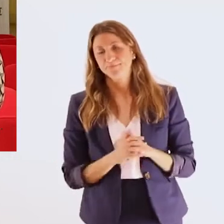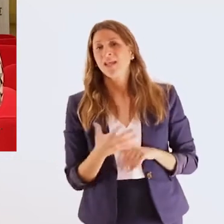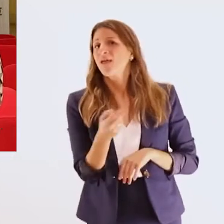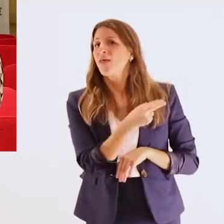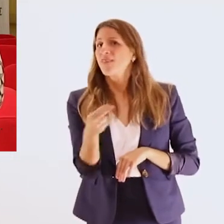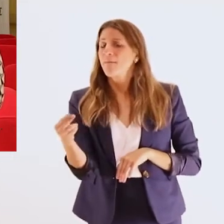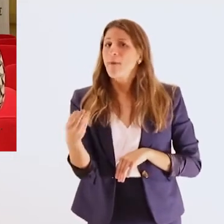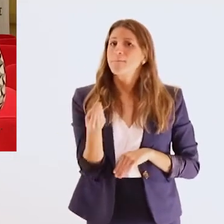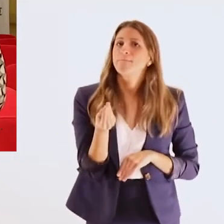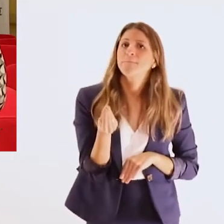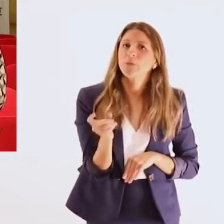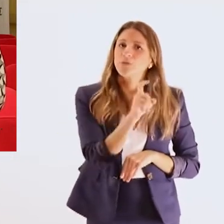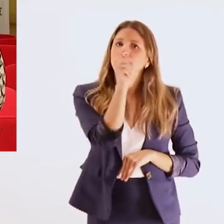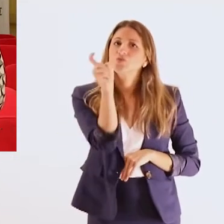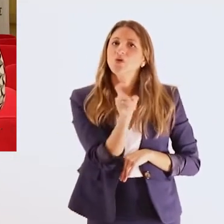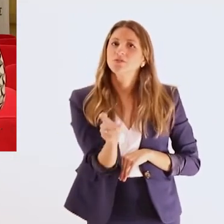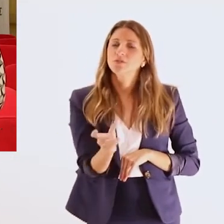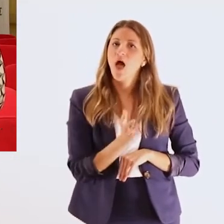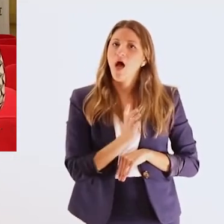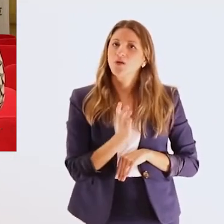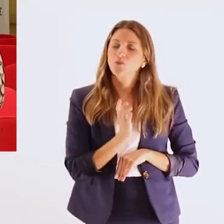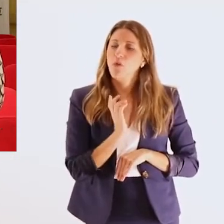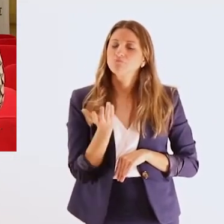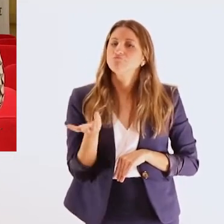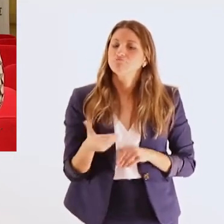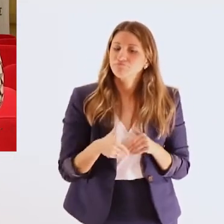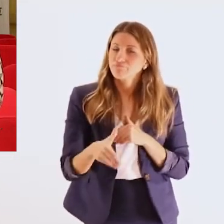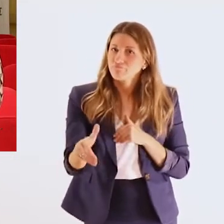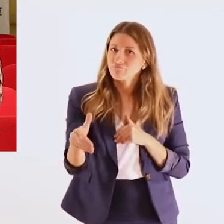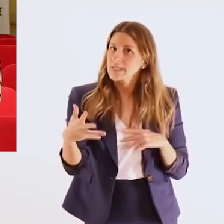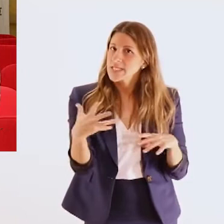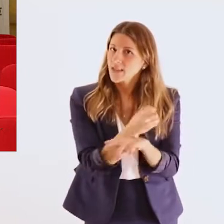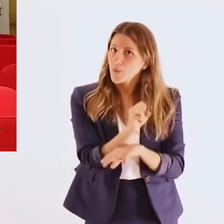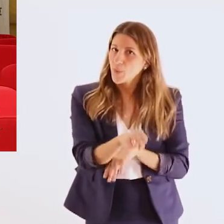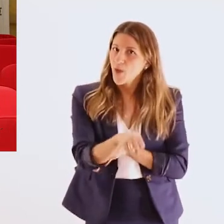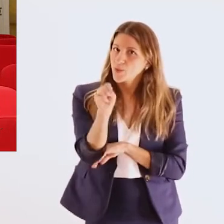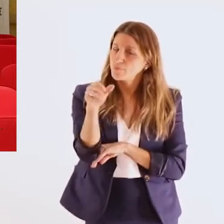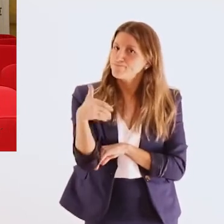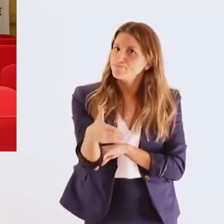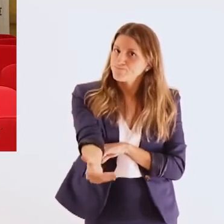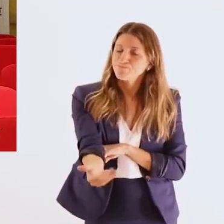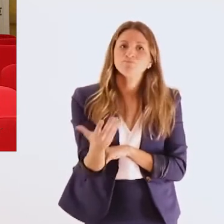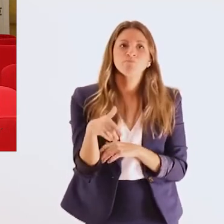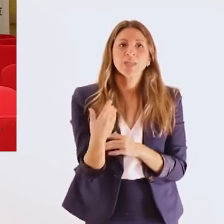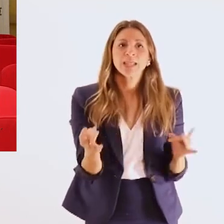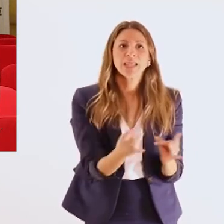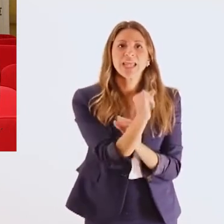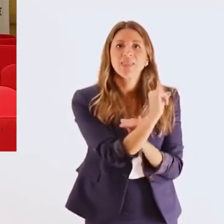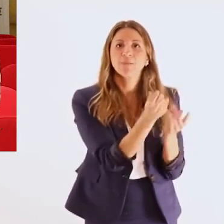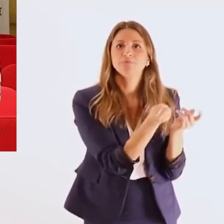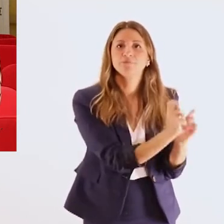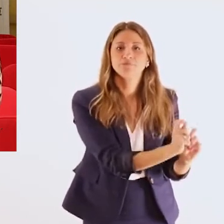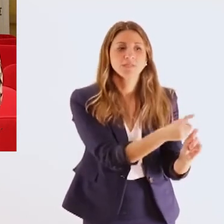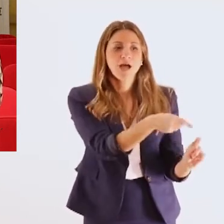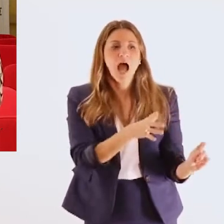διαβίωση των ατόμων με αναπηρία και με χρόνιες παθήσεις στα ιδρύματα της χώρας είναι η ποιότητα